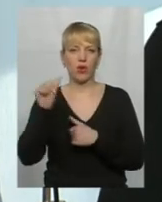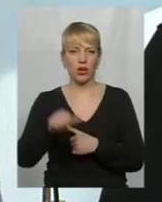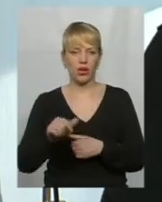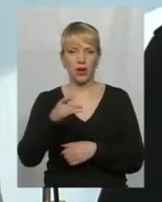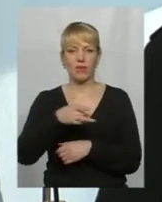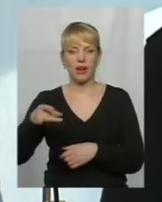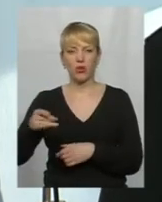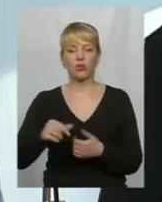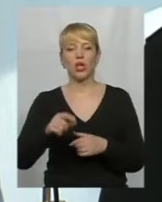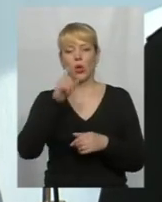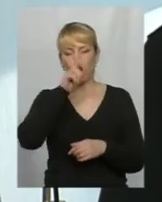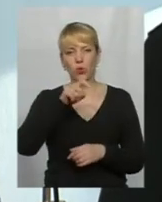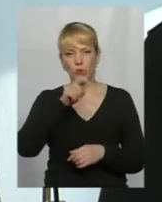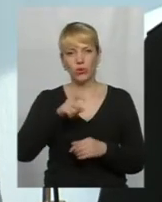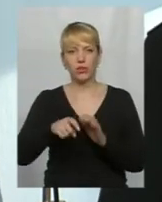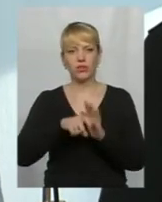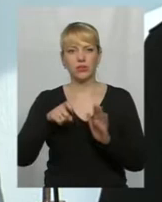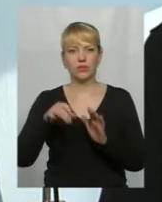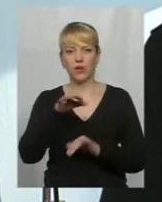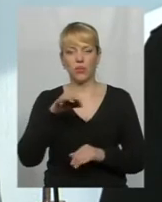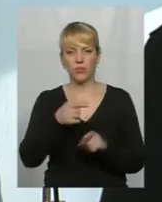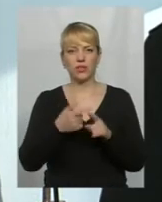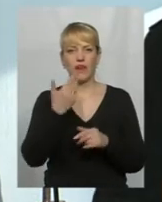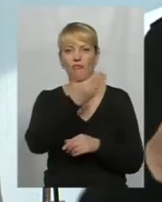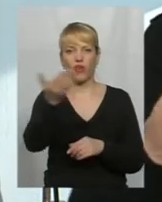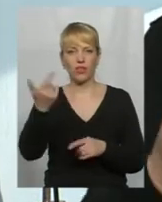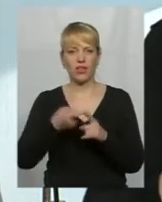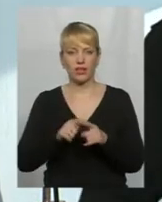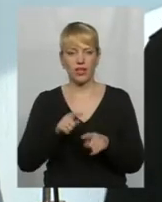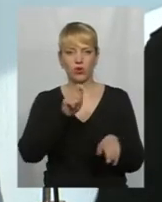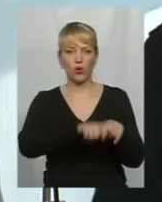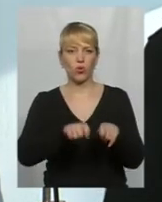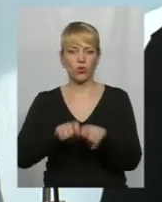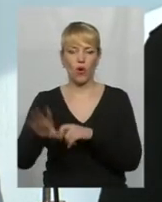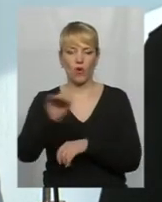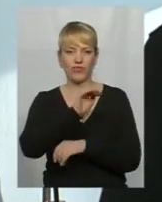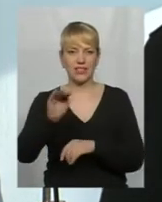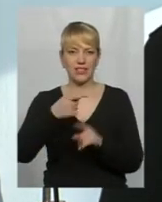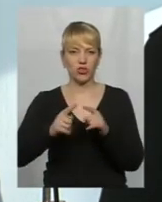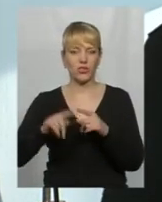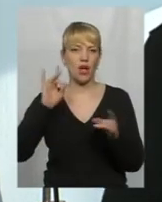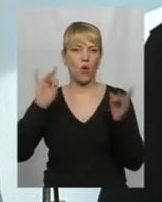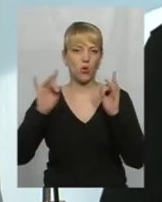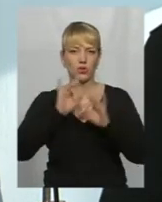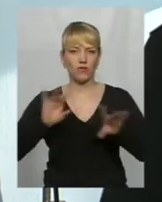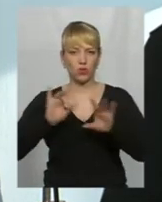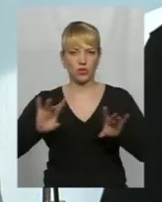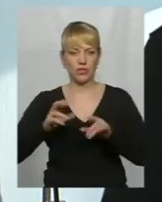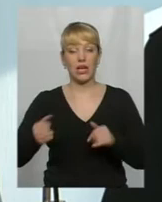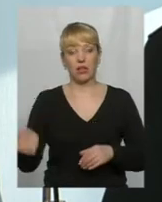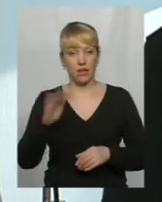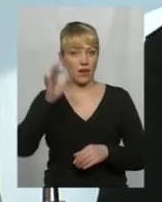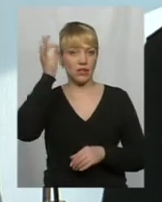Луганської, Донецької областей. Вони їх контролюють, офіційно це все озвучувалося. І давайте